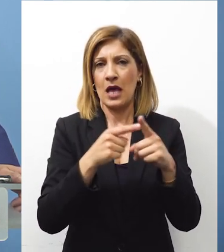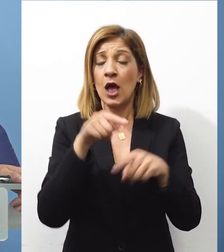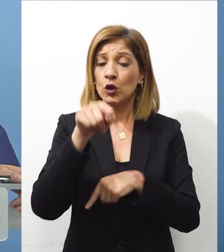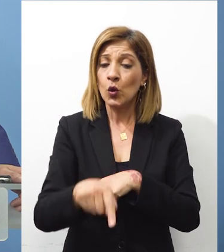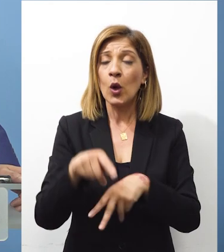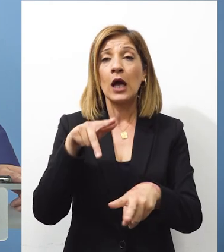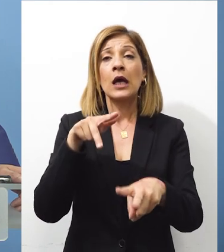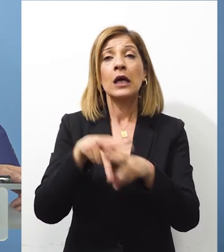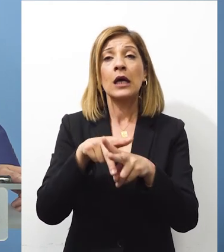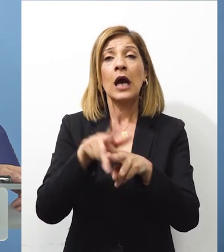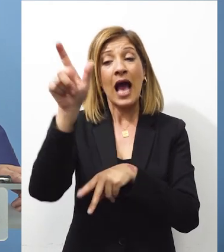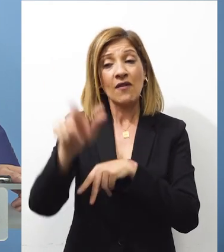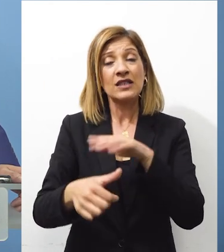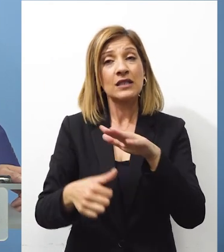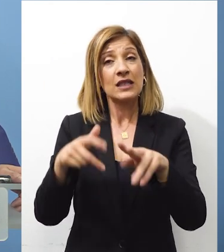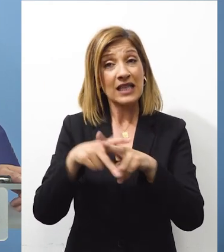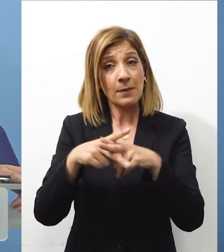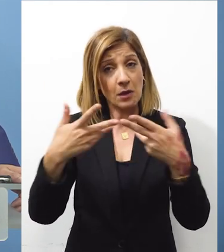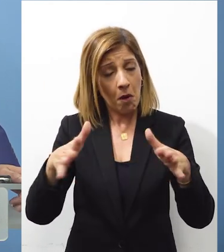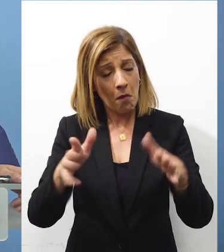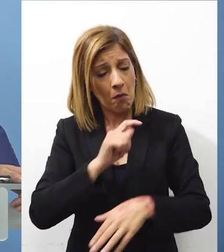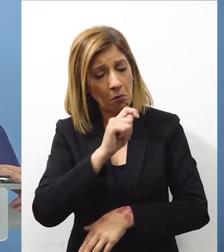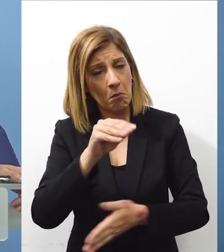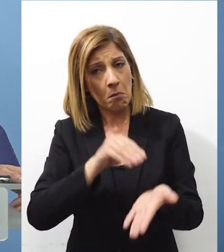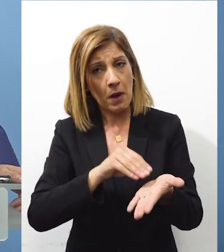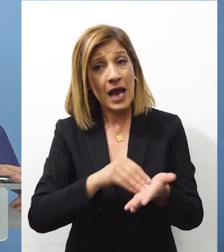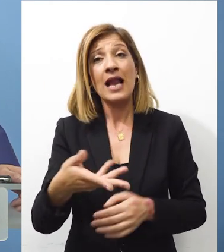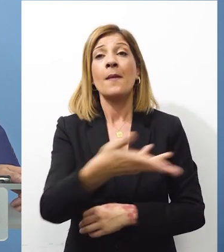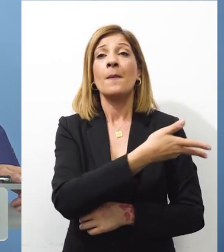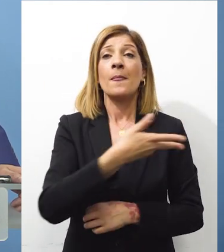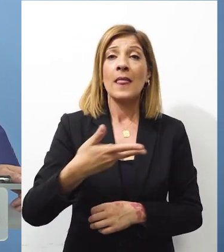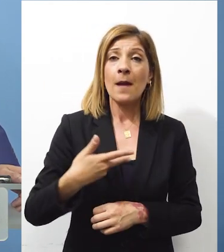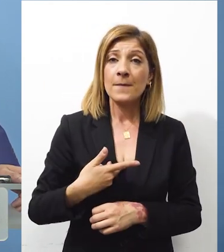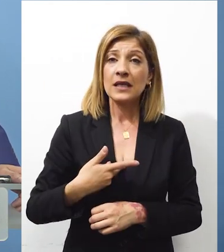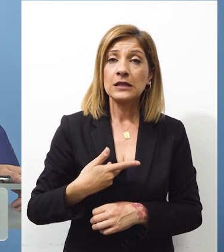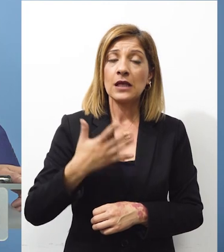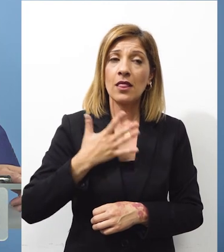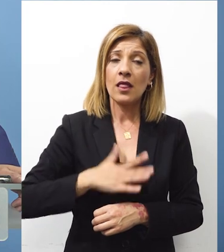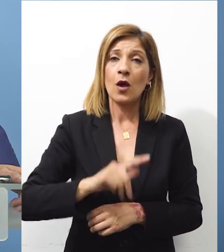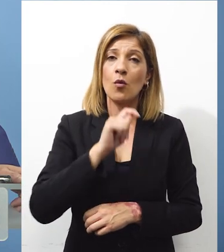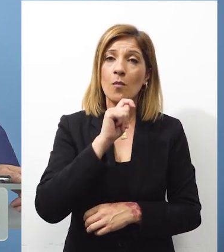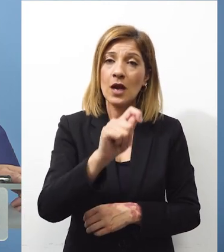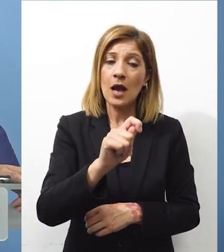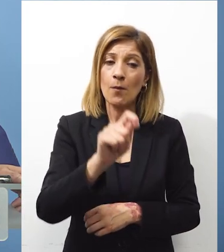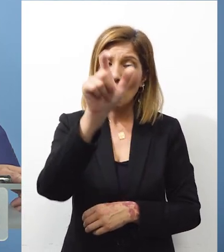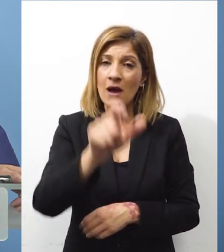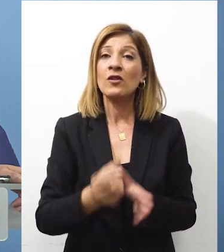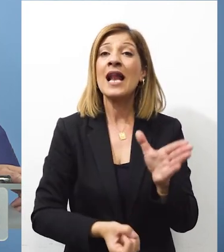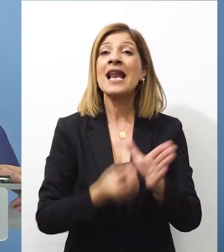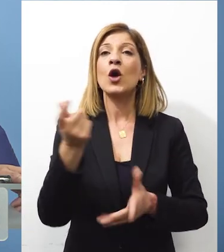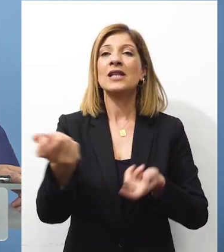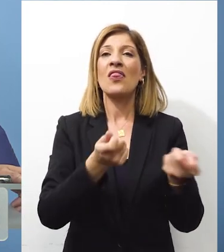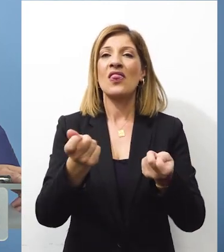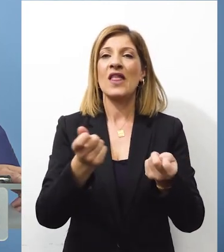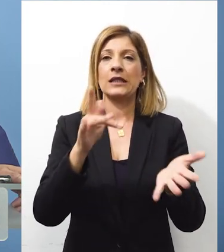τοποθετηθεί επανειλημμένα για αυτό το ζήτημα εμείς επευκαιρίας θέλουμε να ευχηθούμε στον νεοδιοκητή της